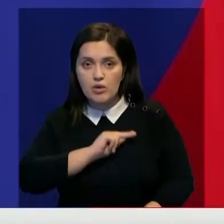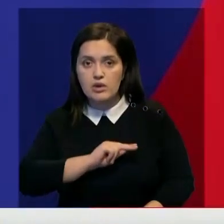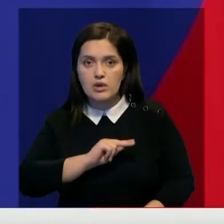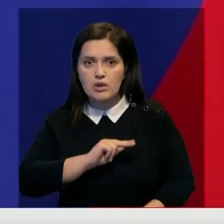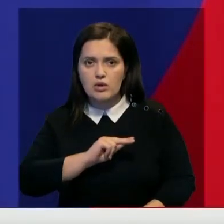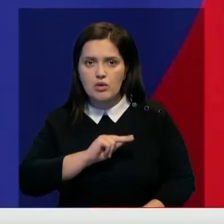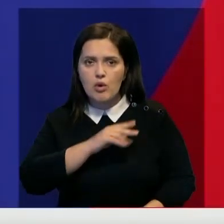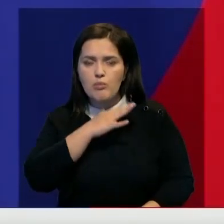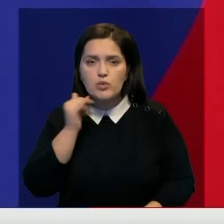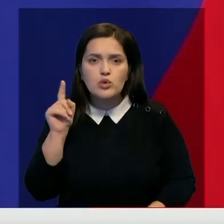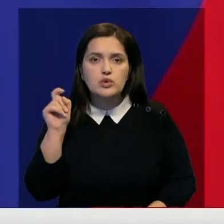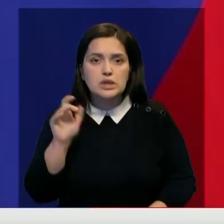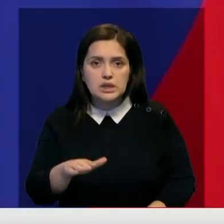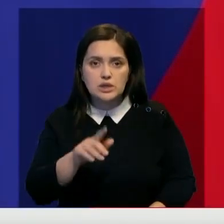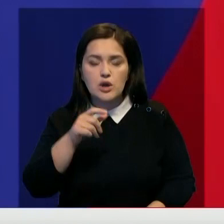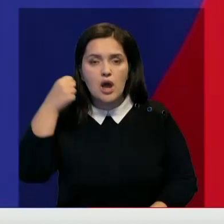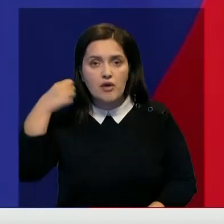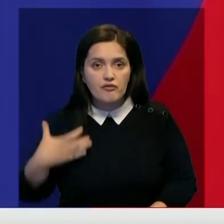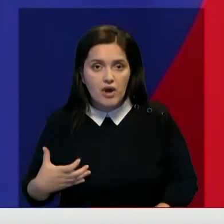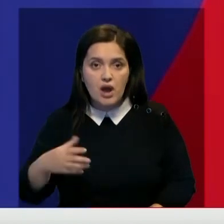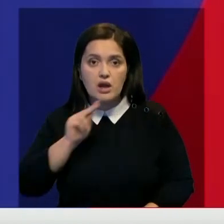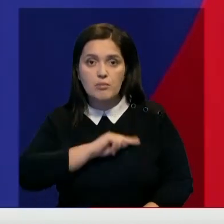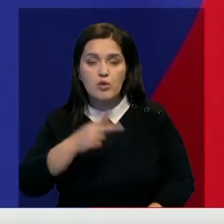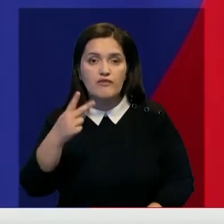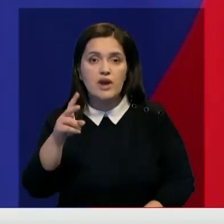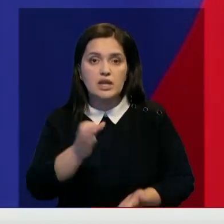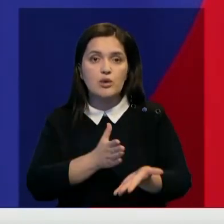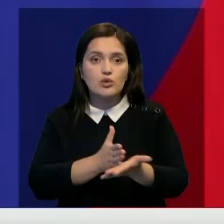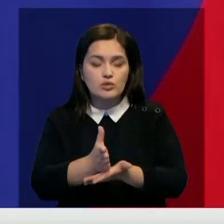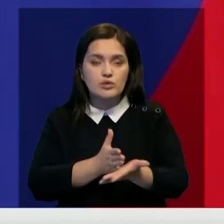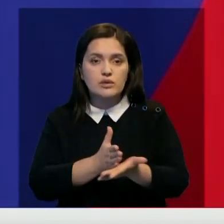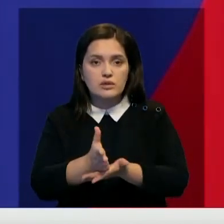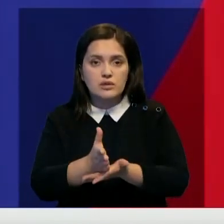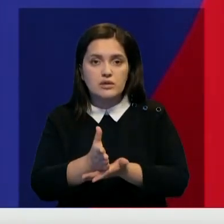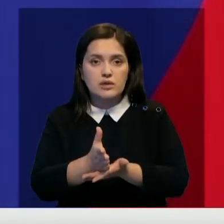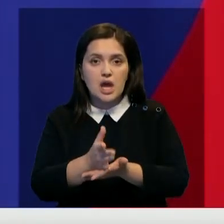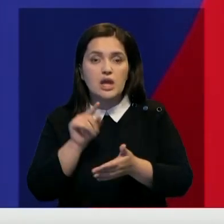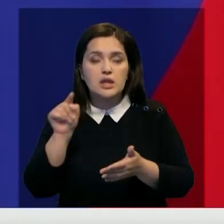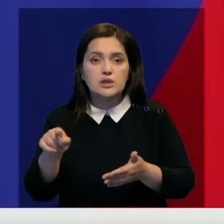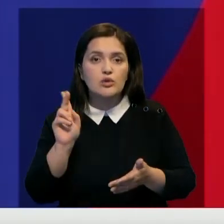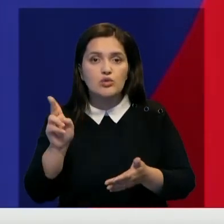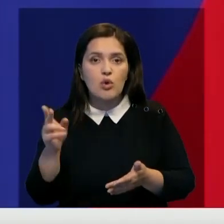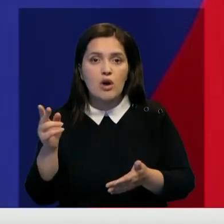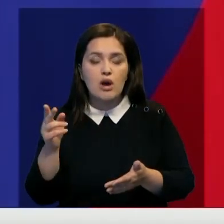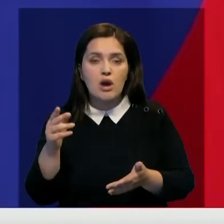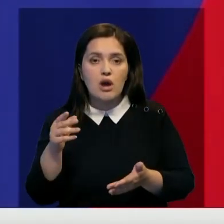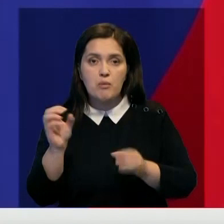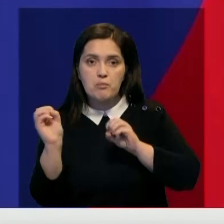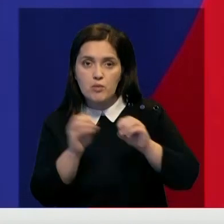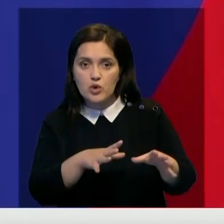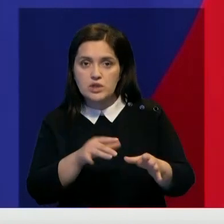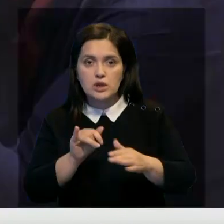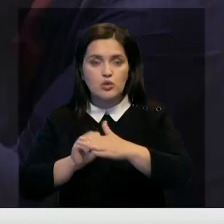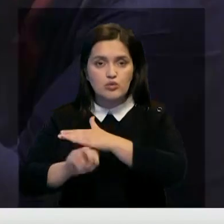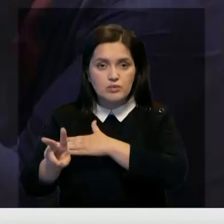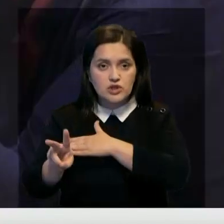сотни тысяч людей, афганцев, работали 20 лет на тех, кто сегодня от них бросил их и